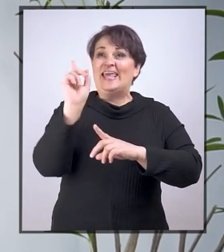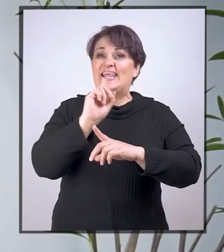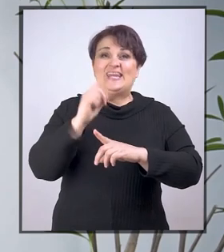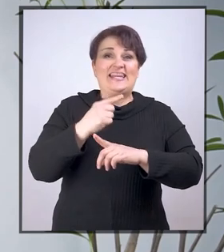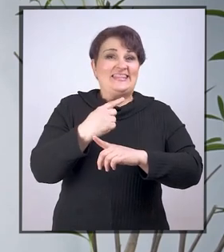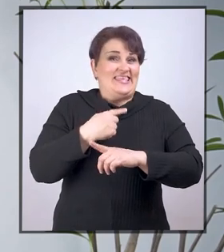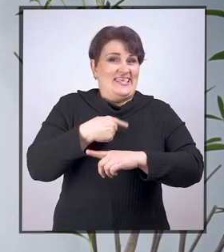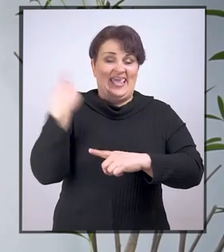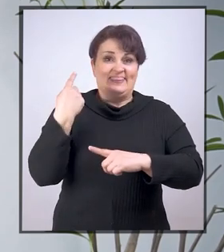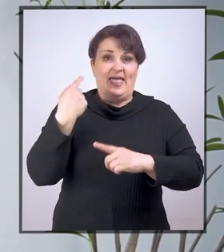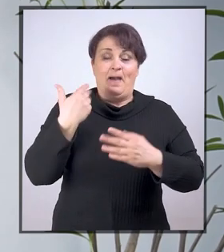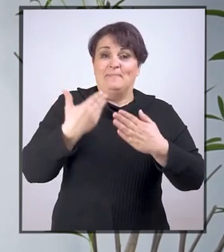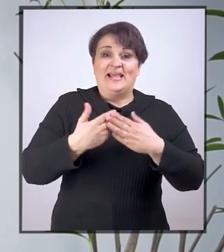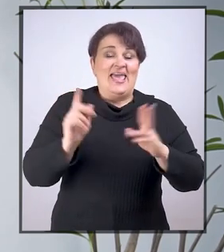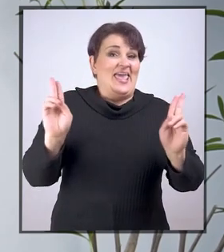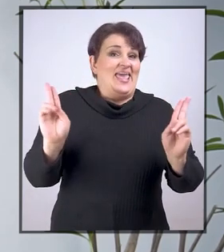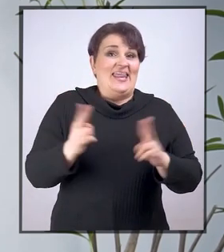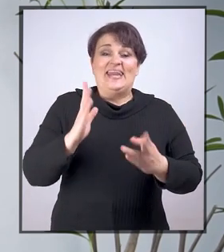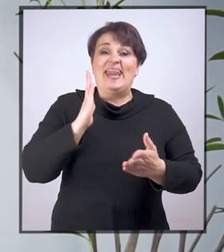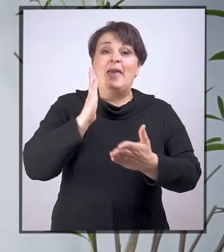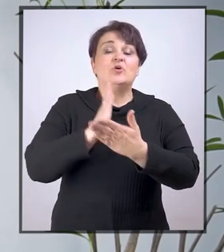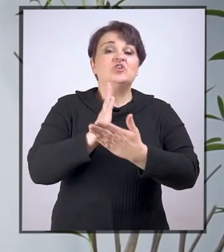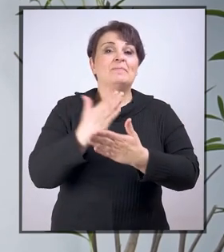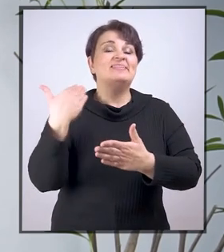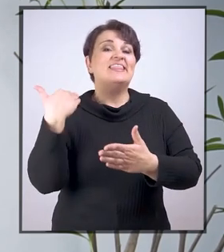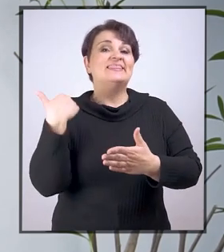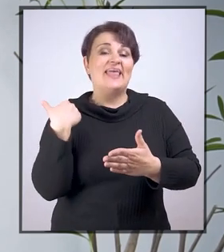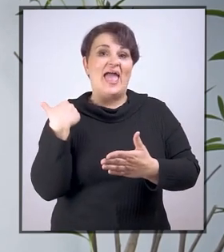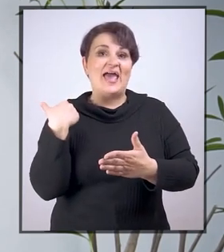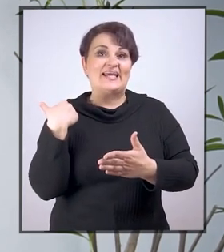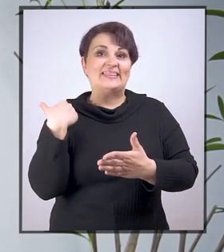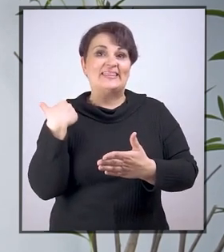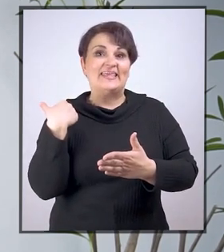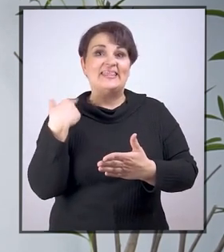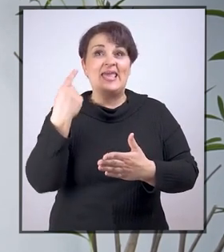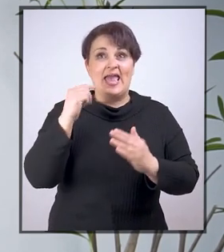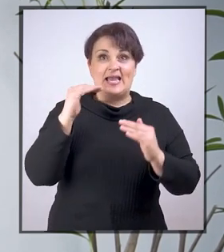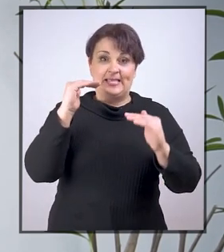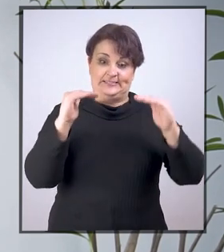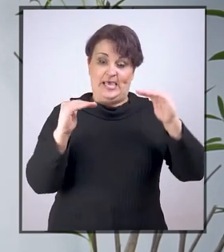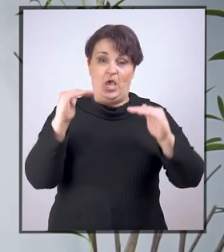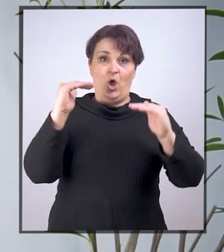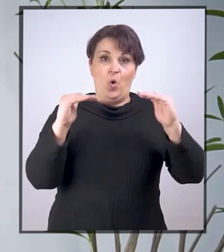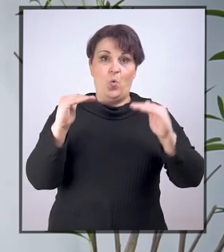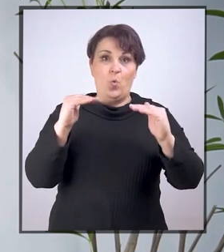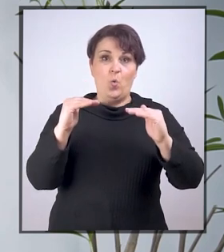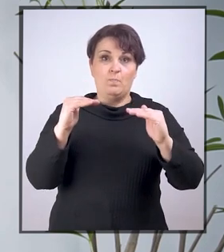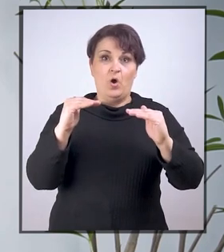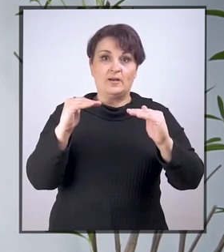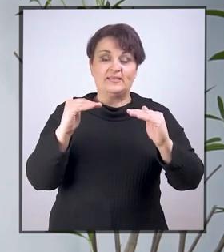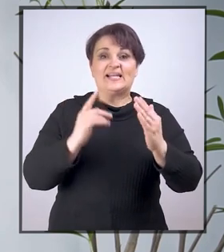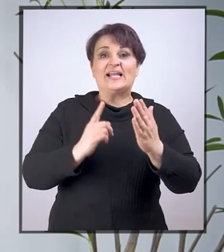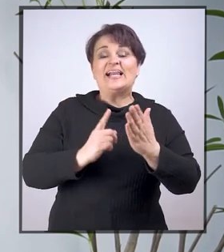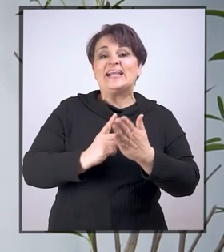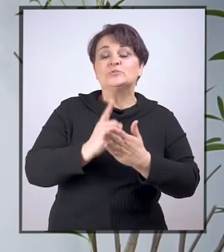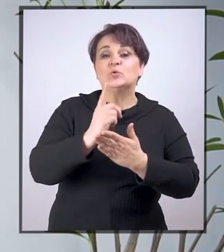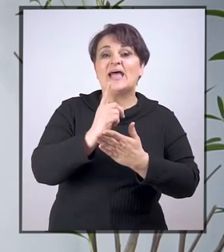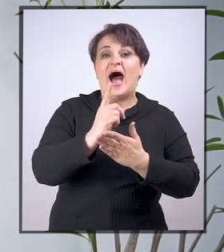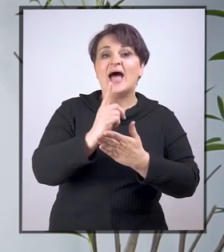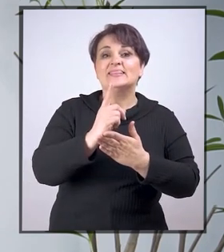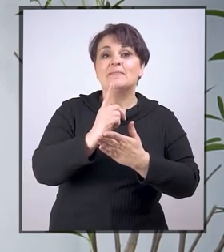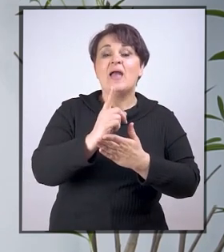jedna prilagodba ne može biti teret kad se uporedi sa efektima i